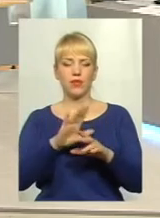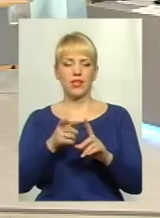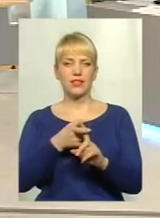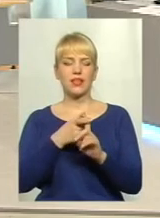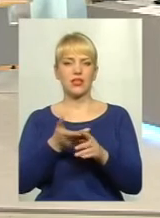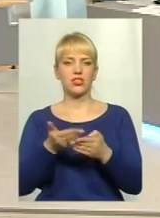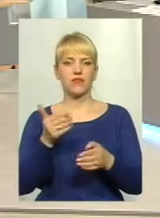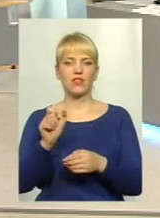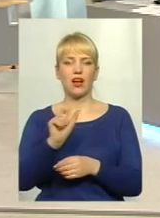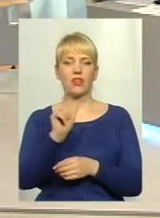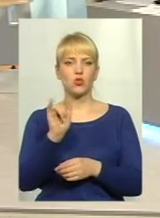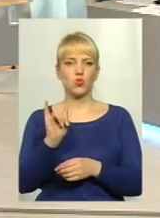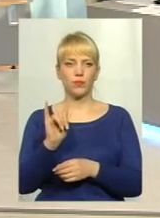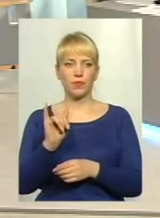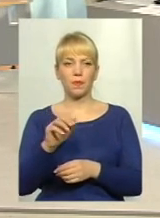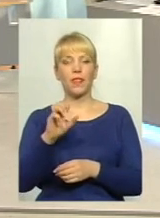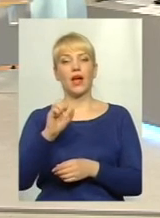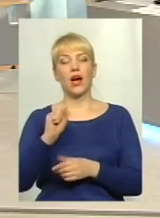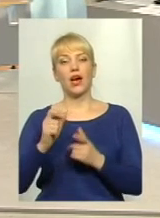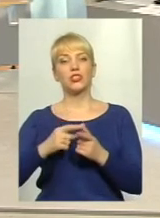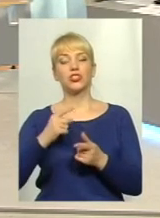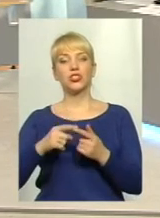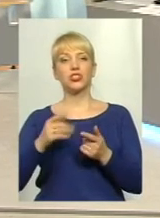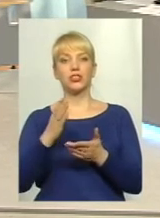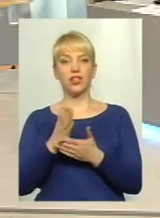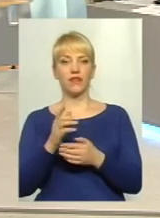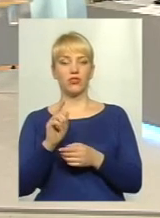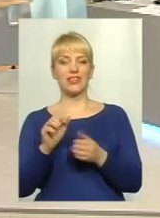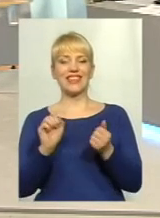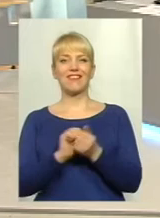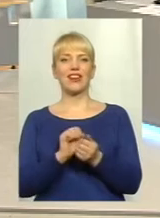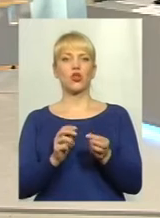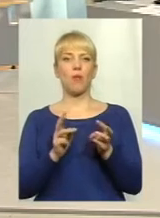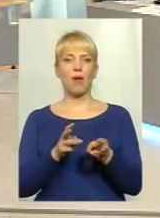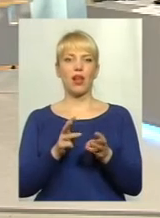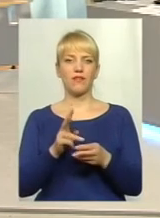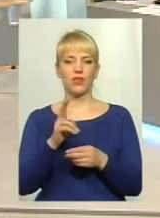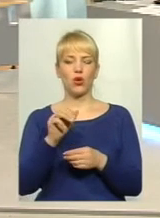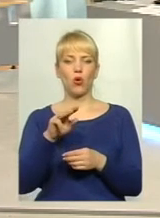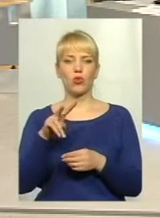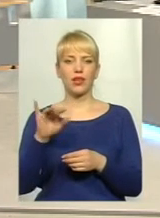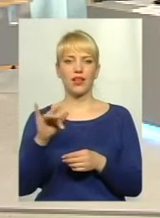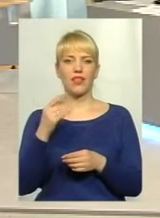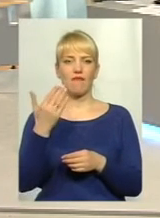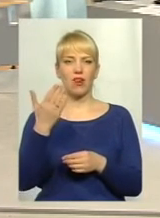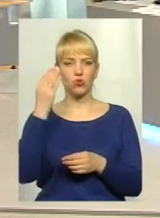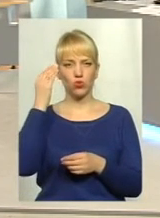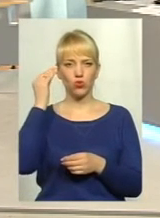газу. А чи є ті твердопаливні котли, на вашу думку,